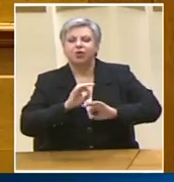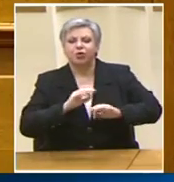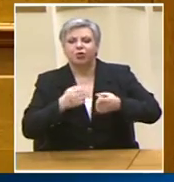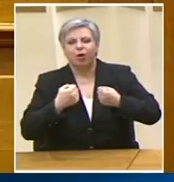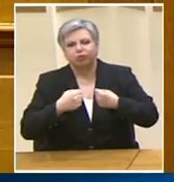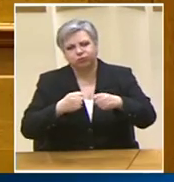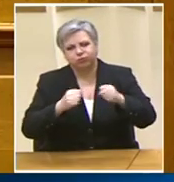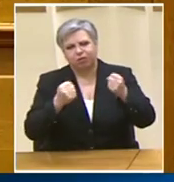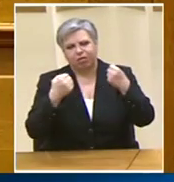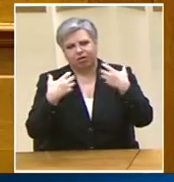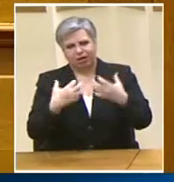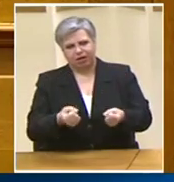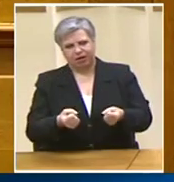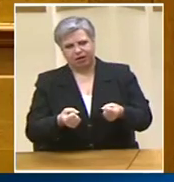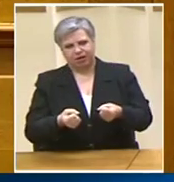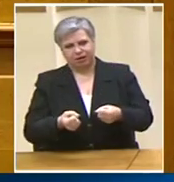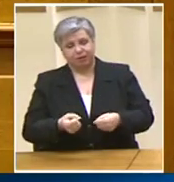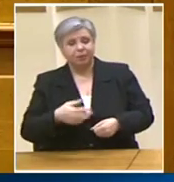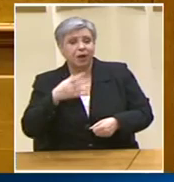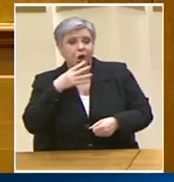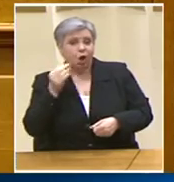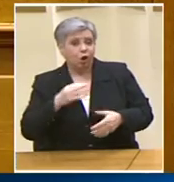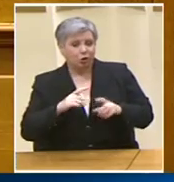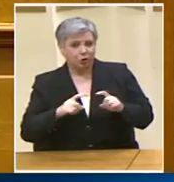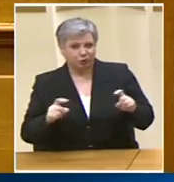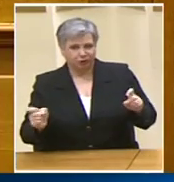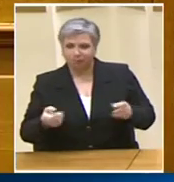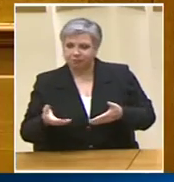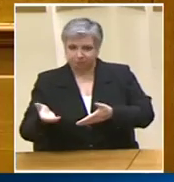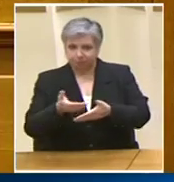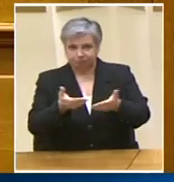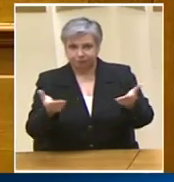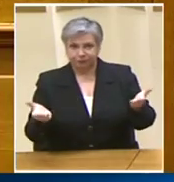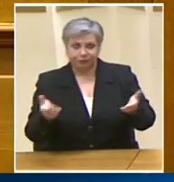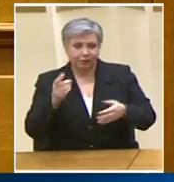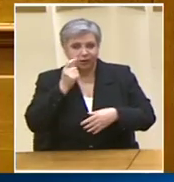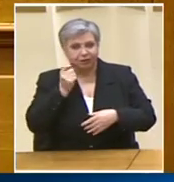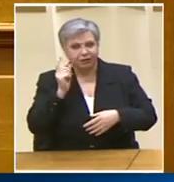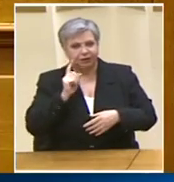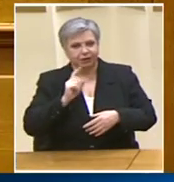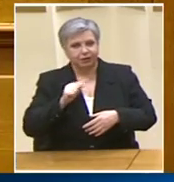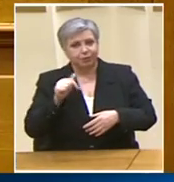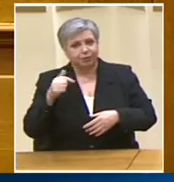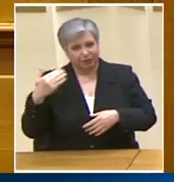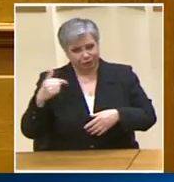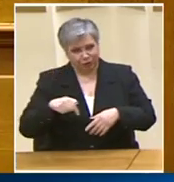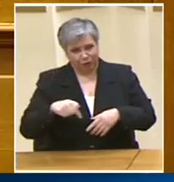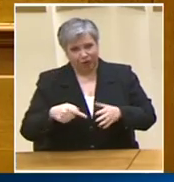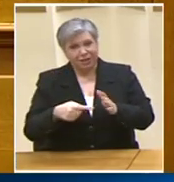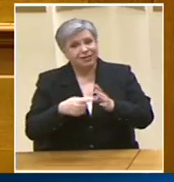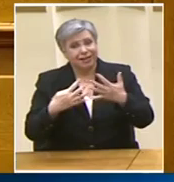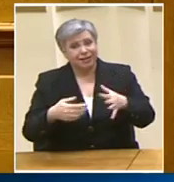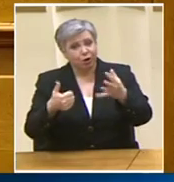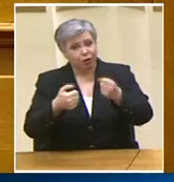αντιδράσεις διότι κυρίες και κύριοι συνάδελφοι δεν είμαστε στο 1969 αλλά